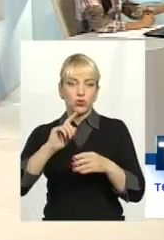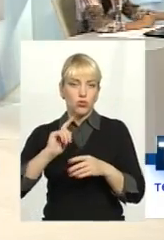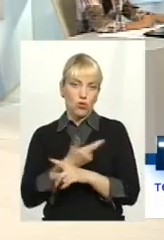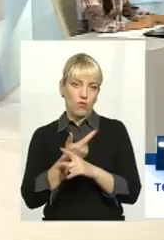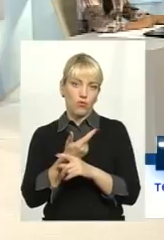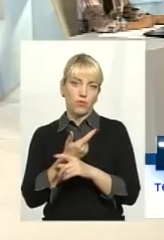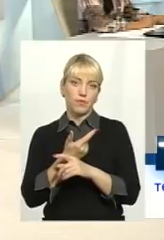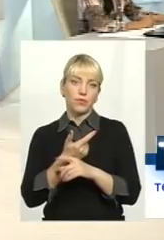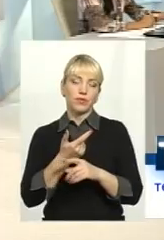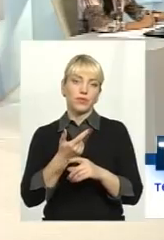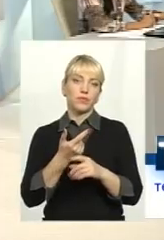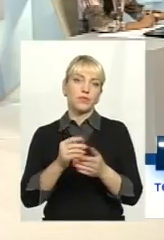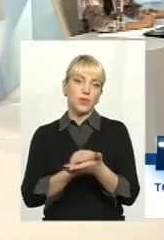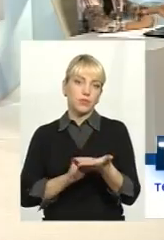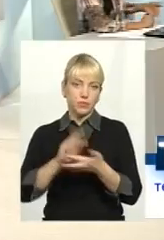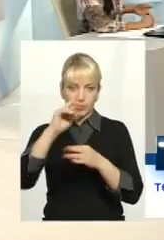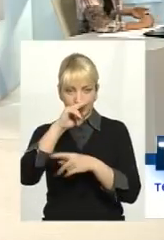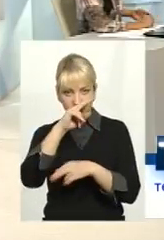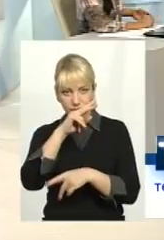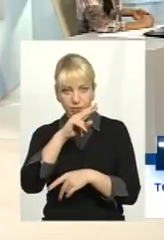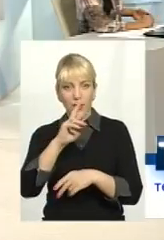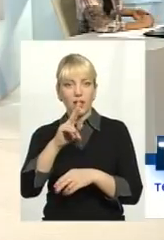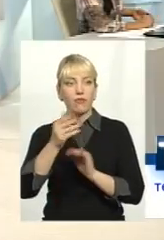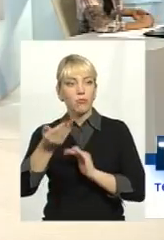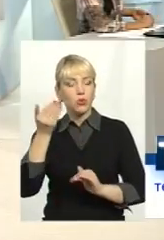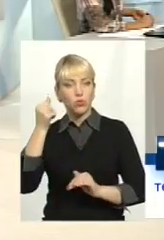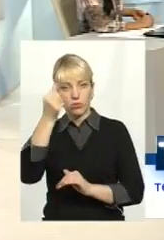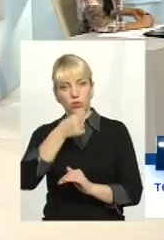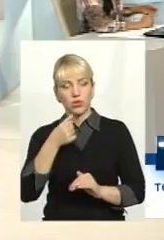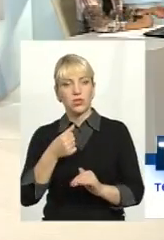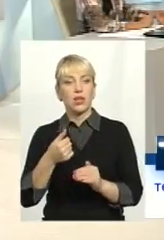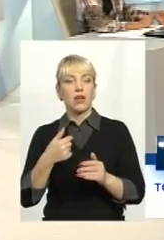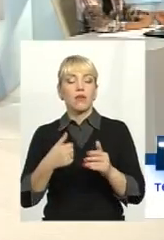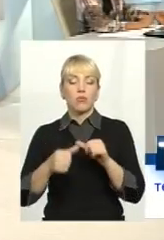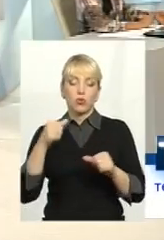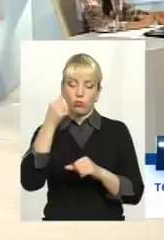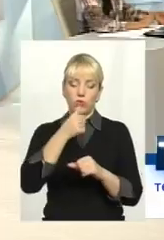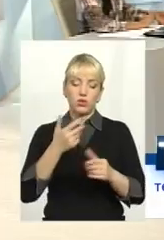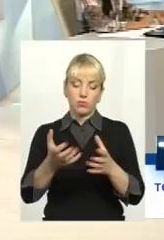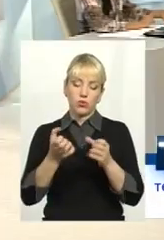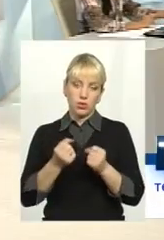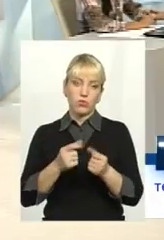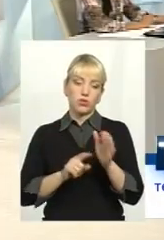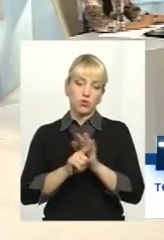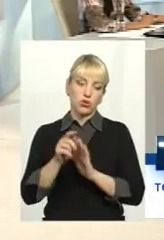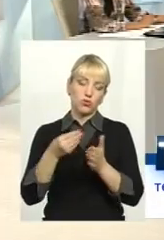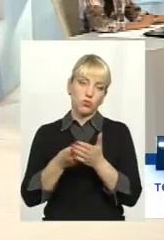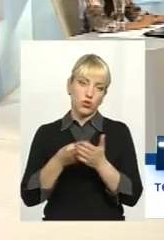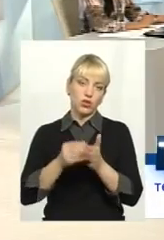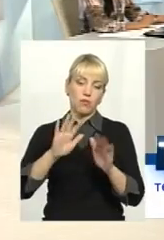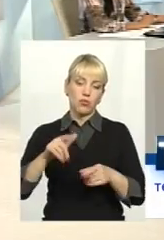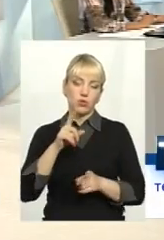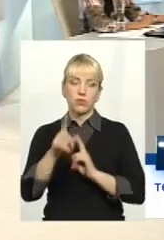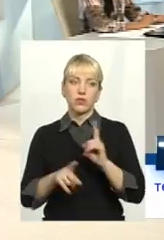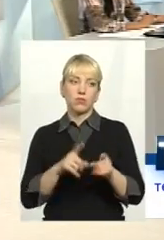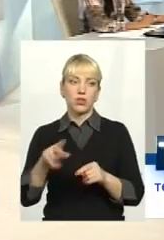уряд на ті самі граблі, як минулого року ми отримували спочатку бюджет, а потім зміни до бюджету?